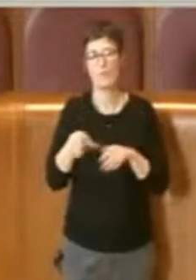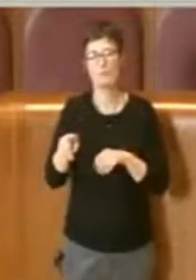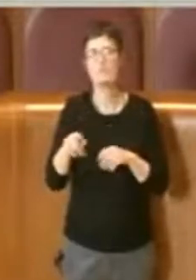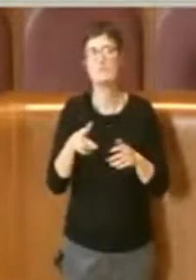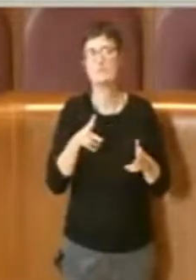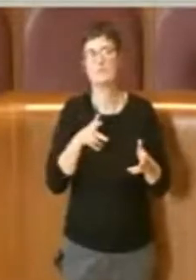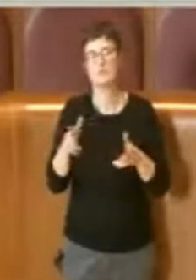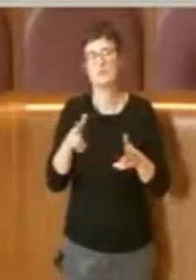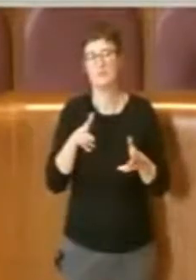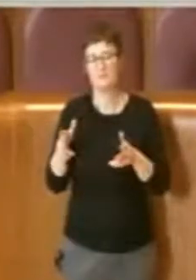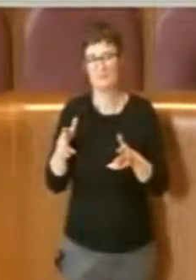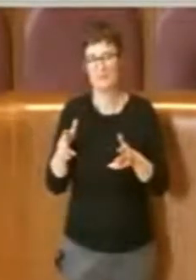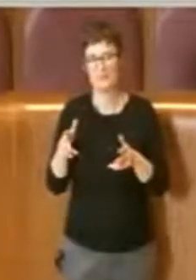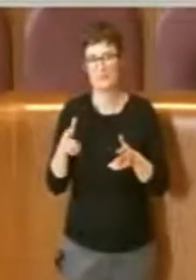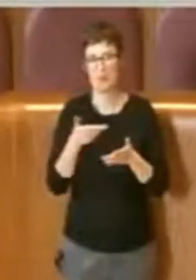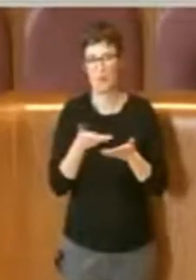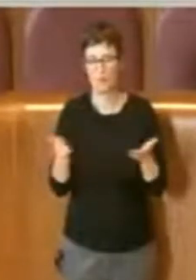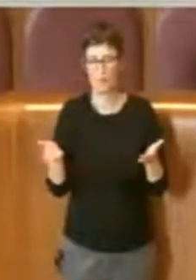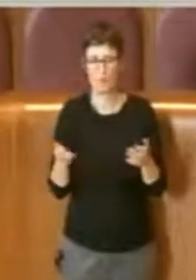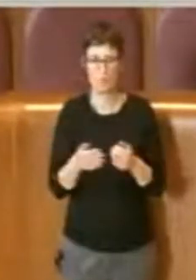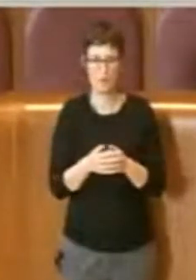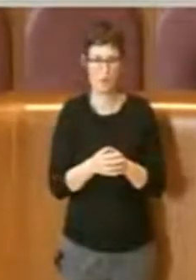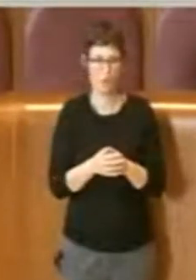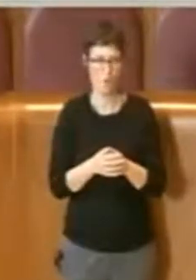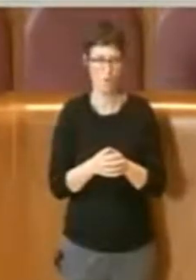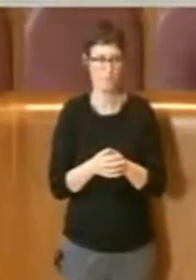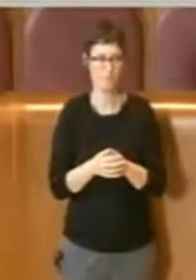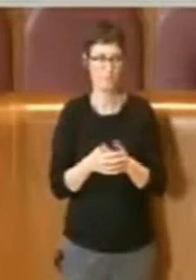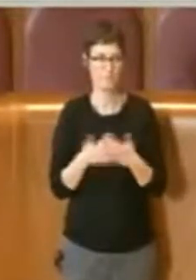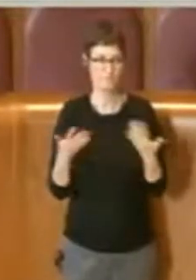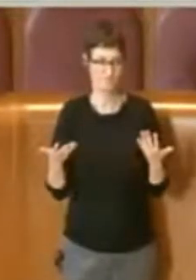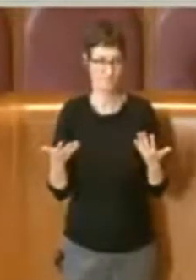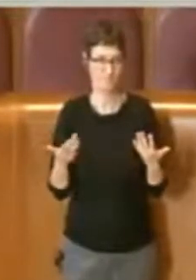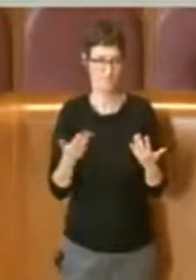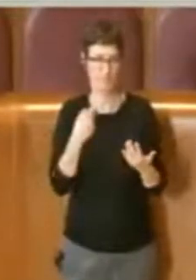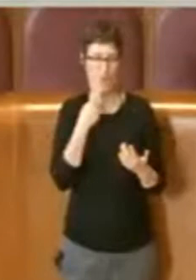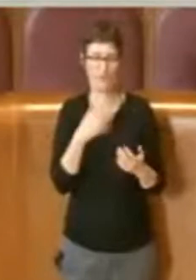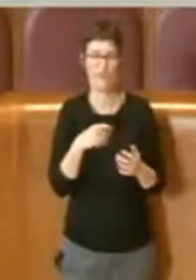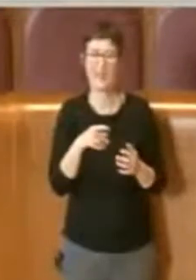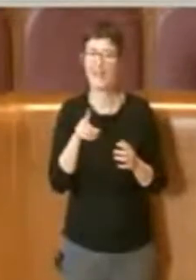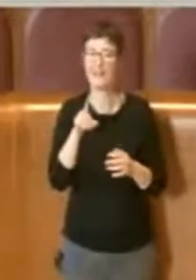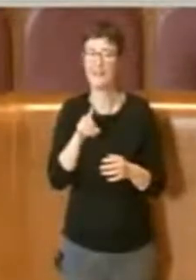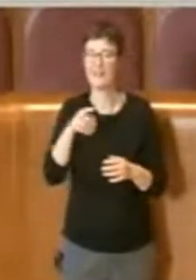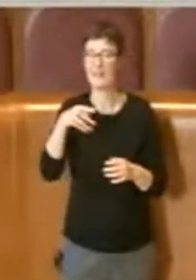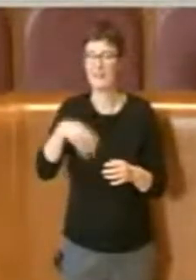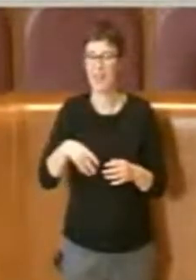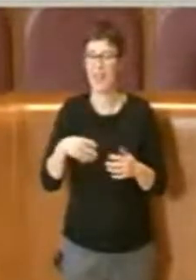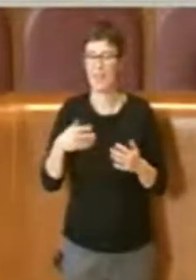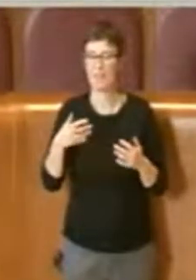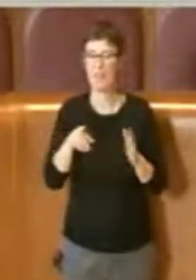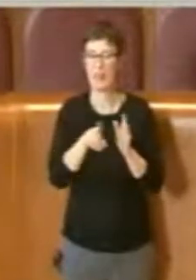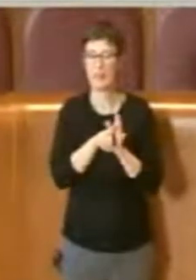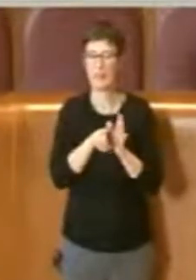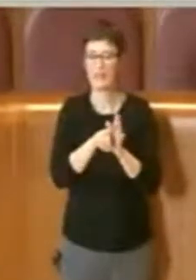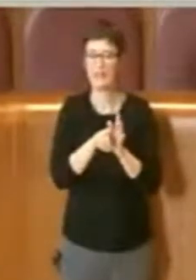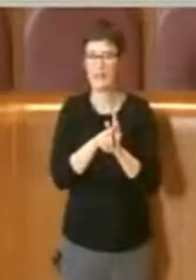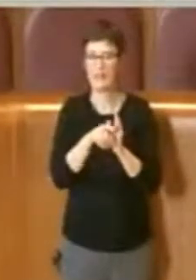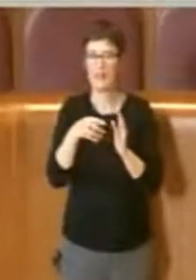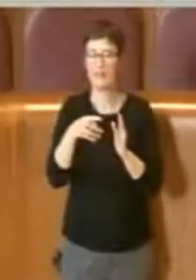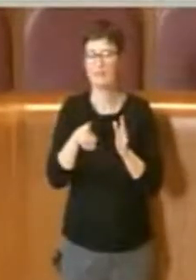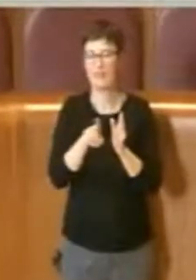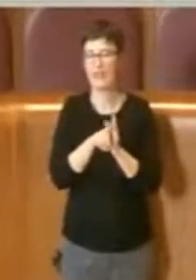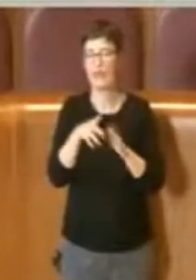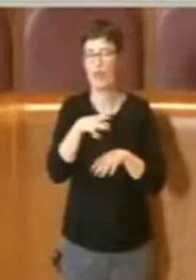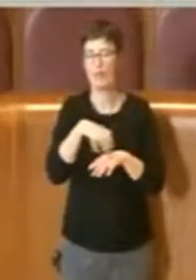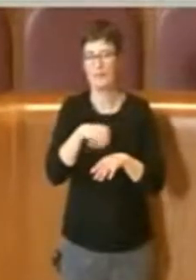Faccio una precisazione che i DM di cui abbiamo parlato prima sono nati in un